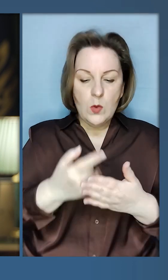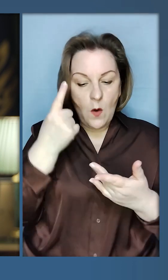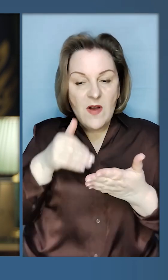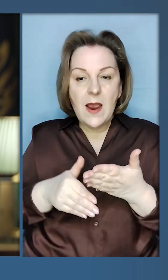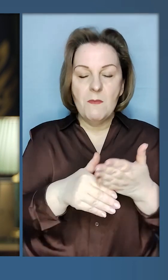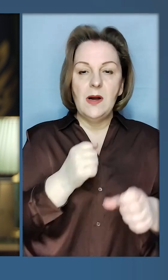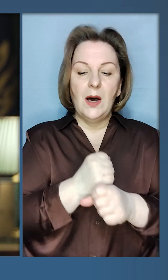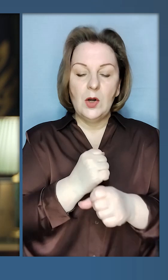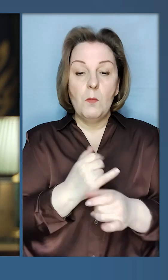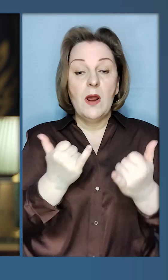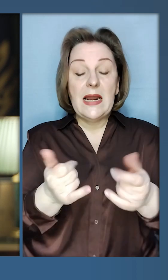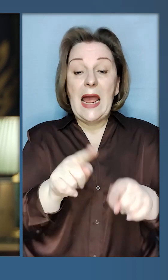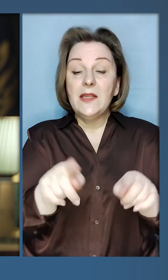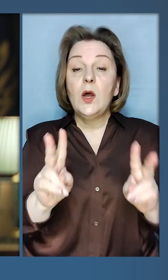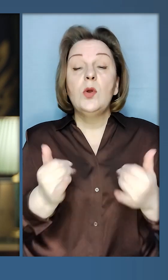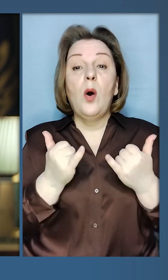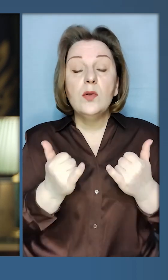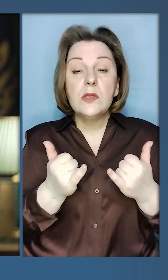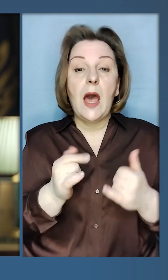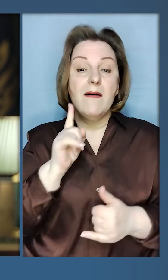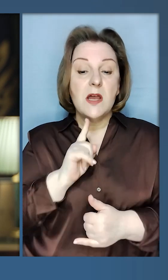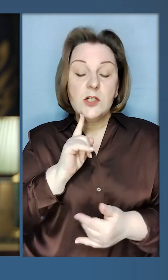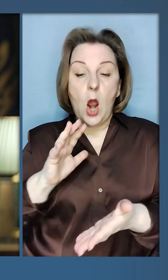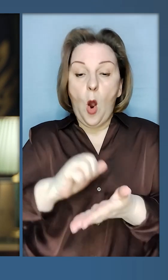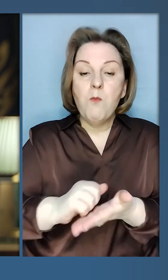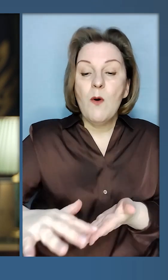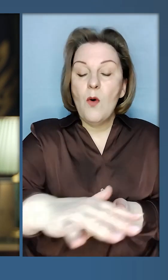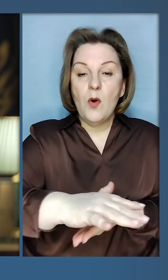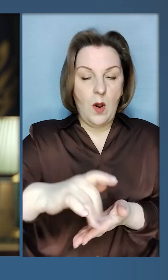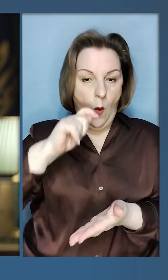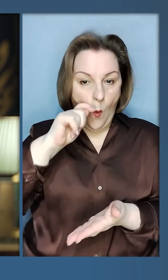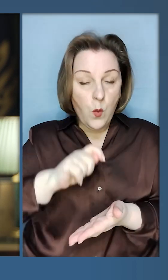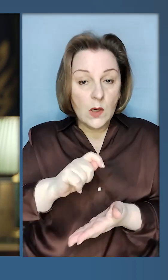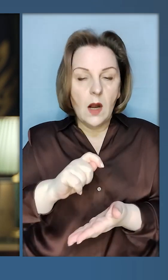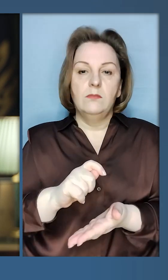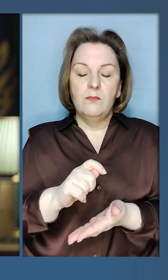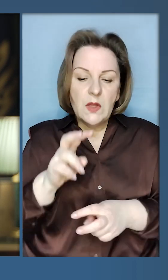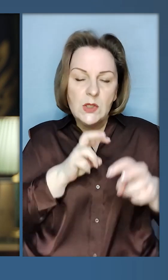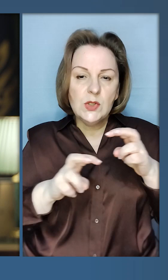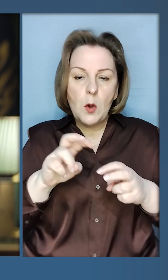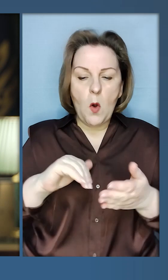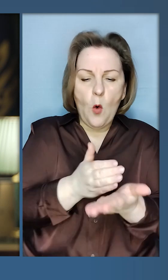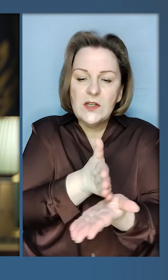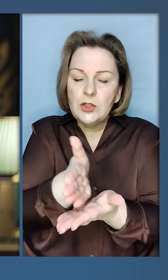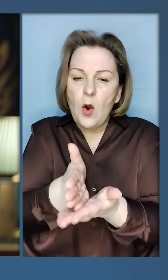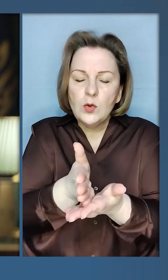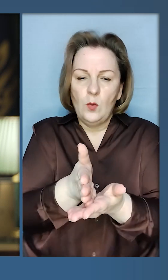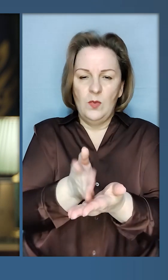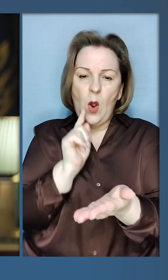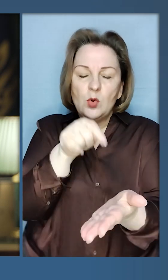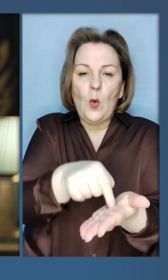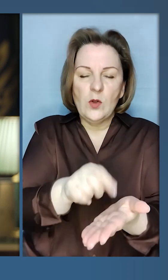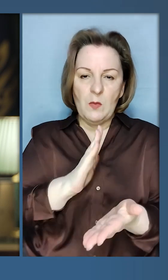пошук нових методів роботи для тих, хто зараз на тимчасово окупованих територіях України. За пошук нових шляхів